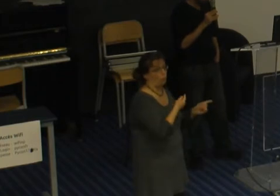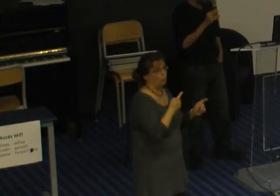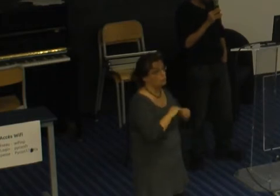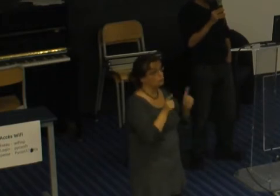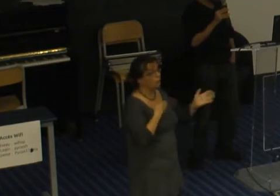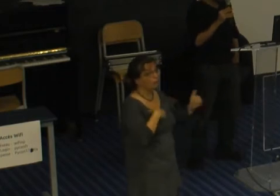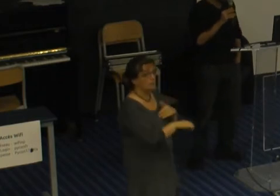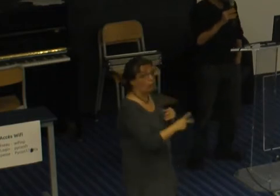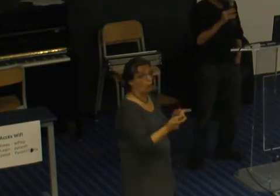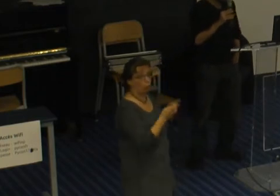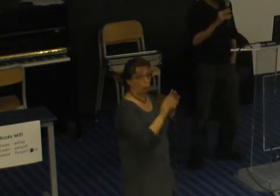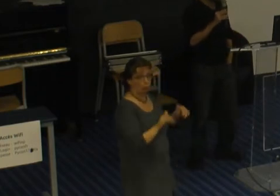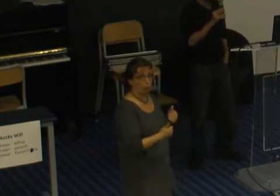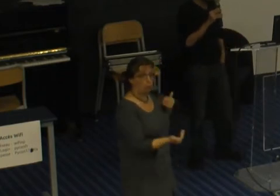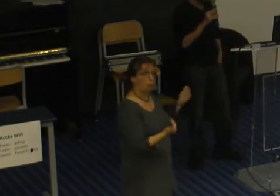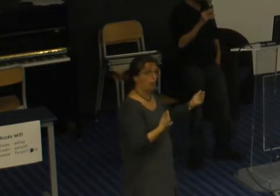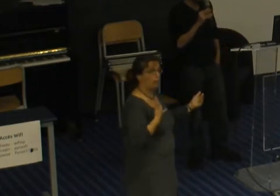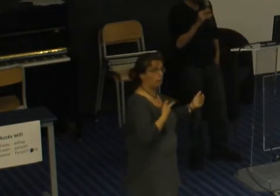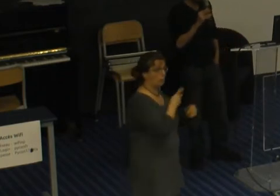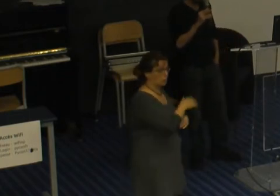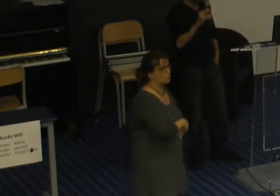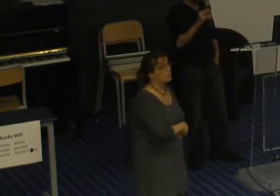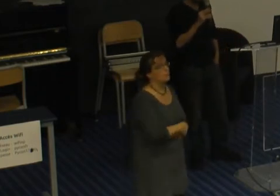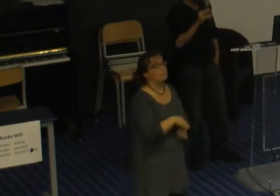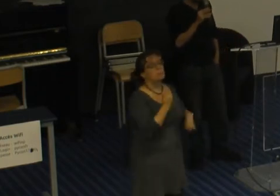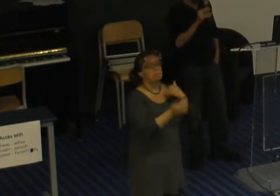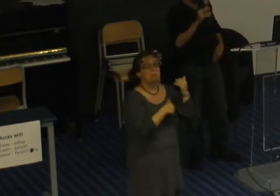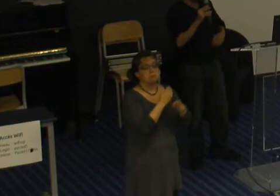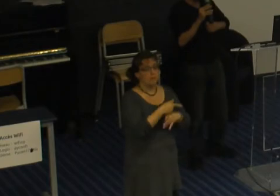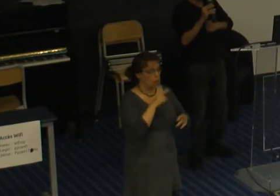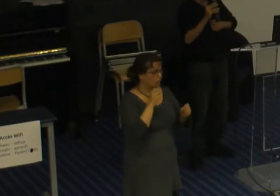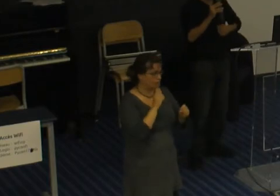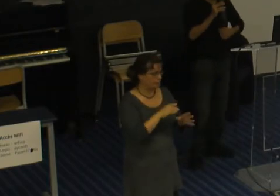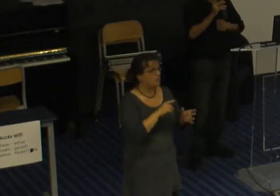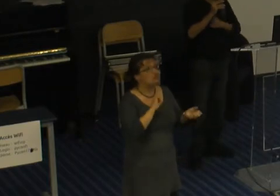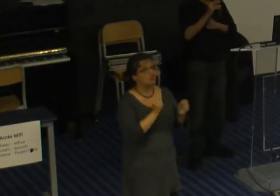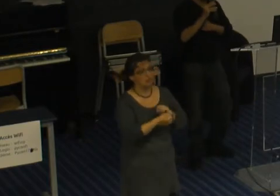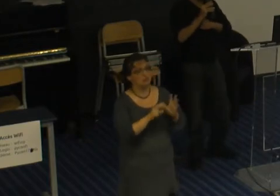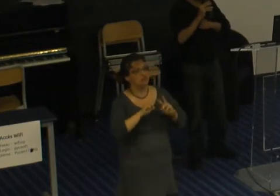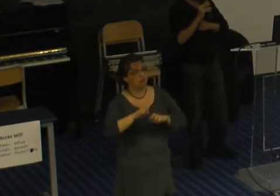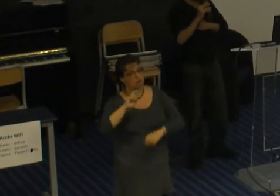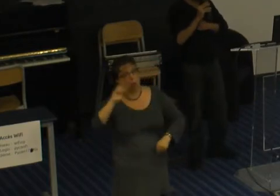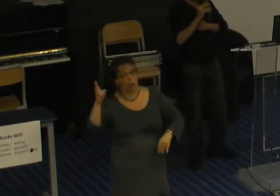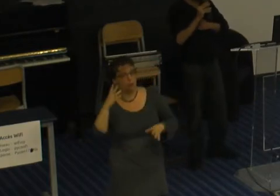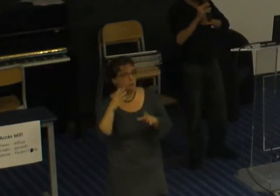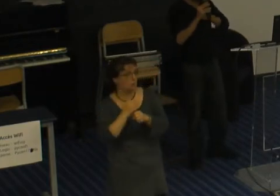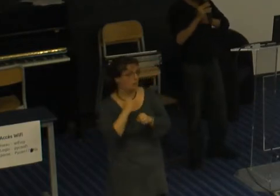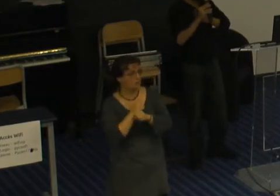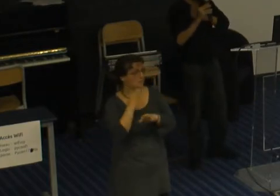et puis bon peu de temps après j'ai dû chercher un autre emploi vous imaginez aller à un entretien en expliquant que ben